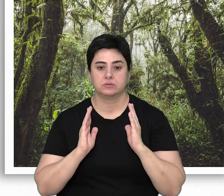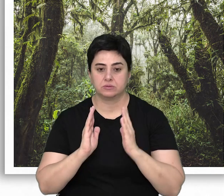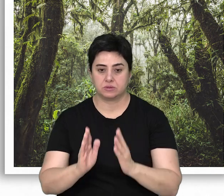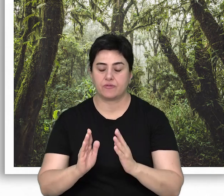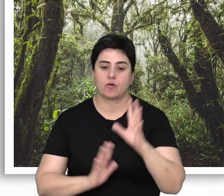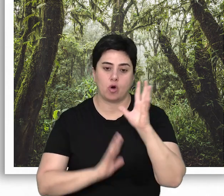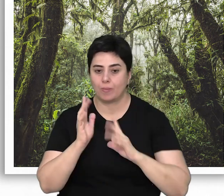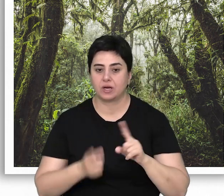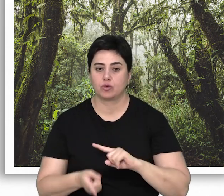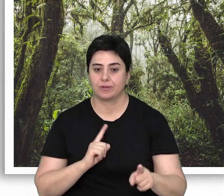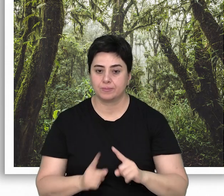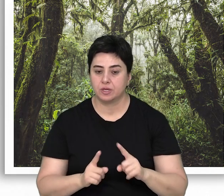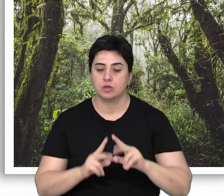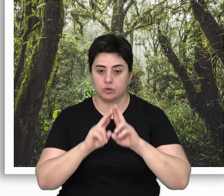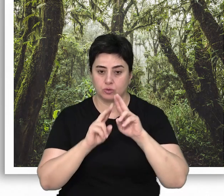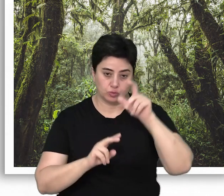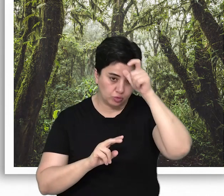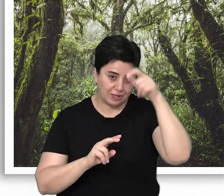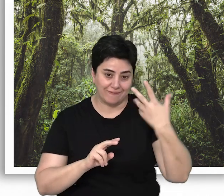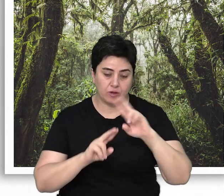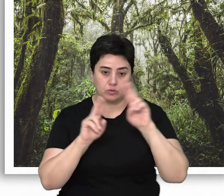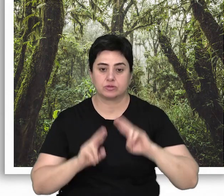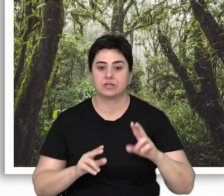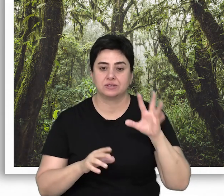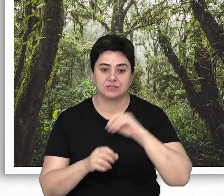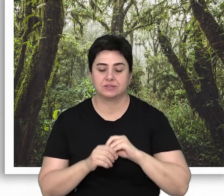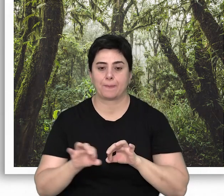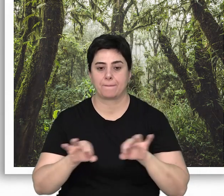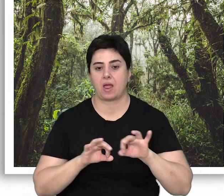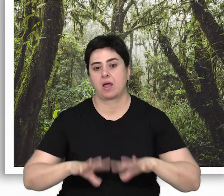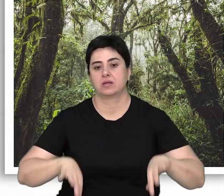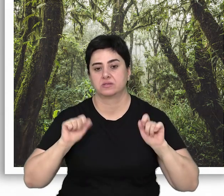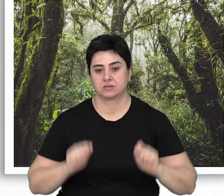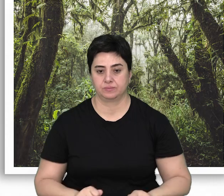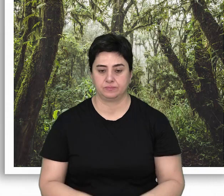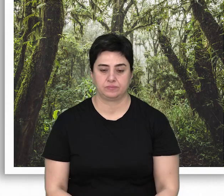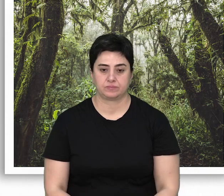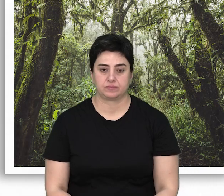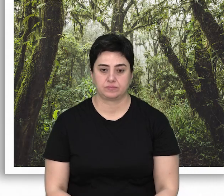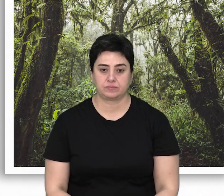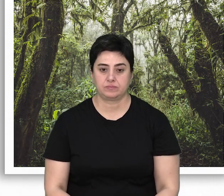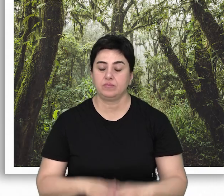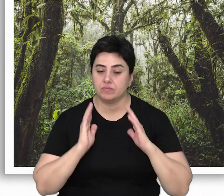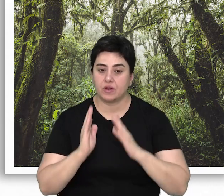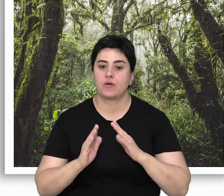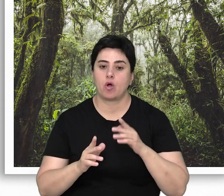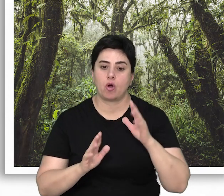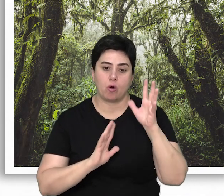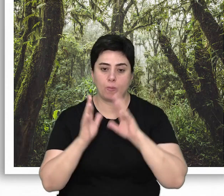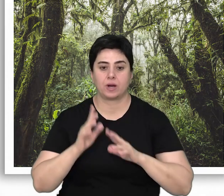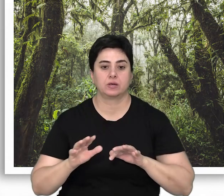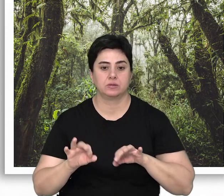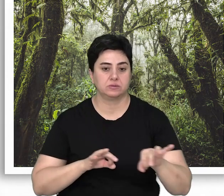Sürdürülebilir Orman Yönetimi Ulusal Kriter ve Gösterge Seti hazırlanmıştır. Sürdürülebilir Orman